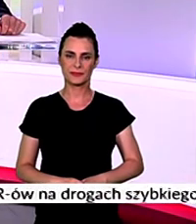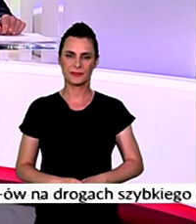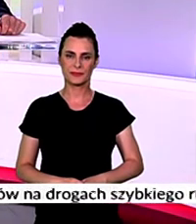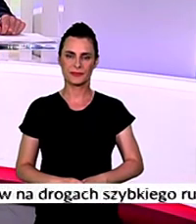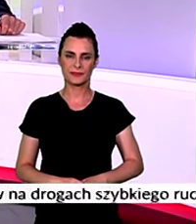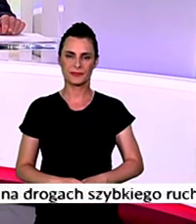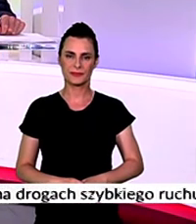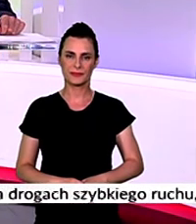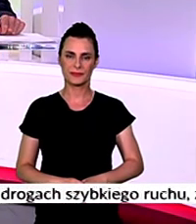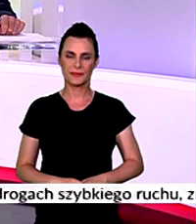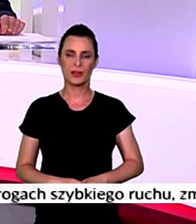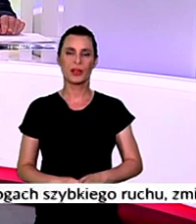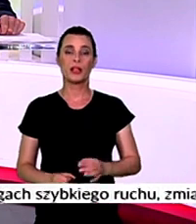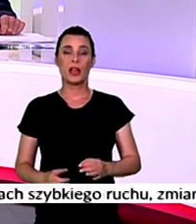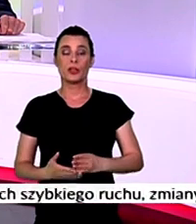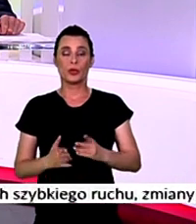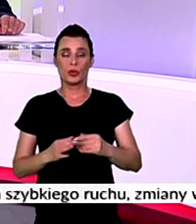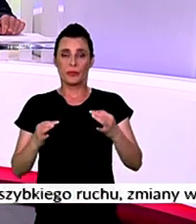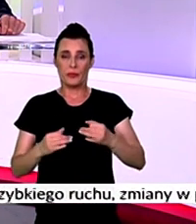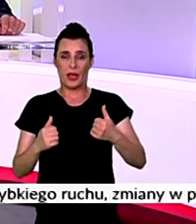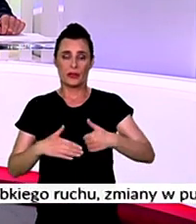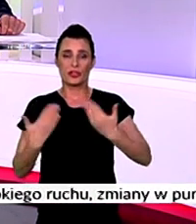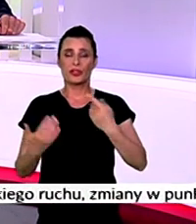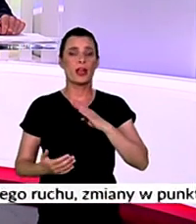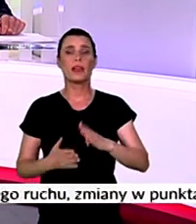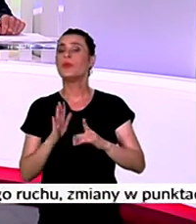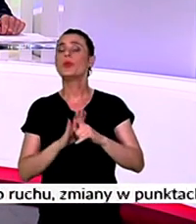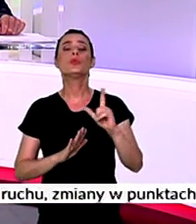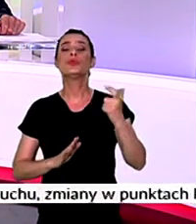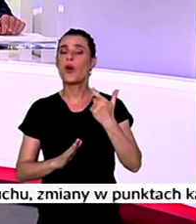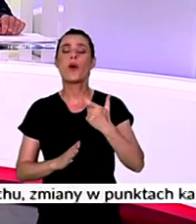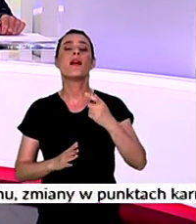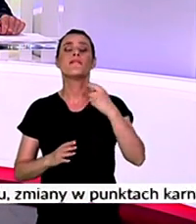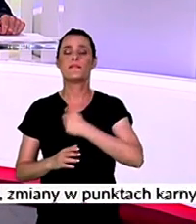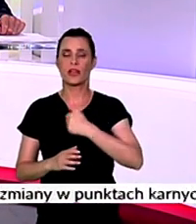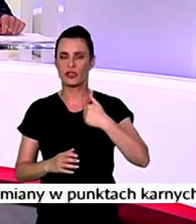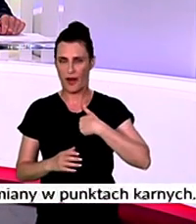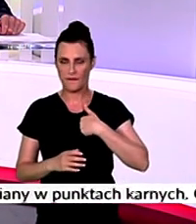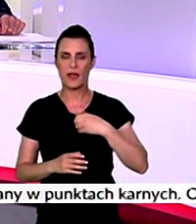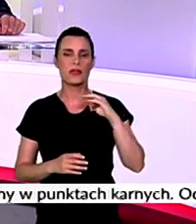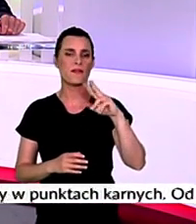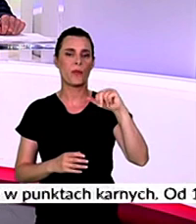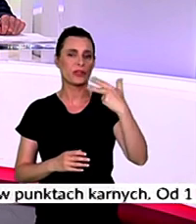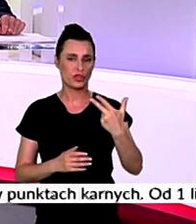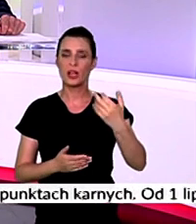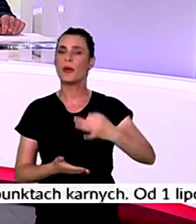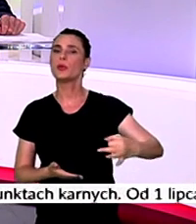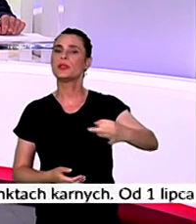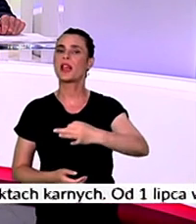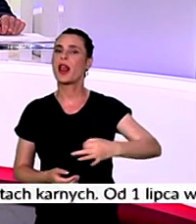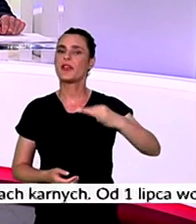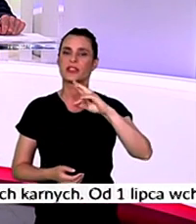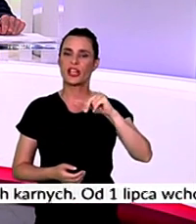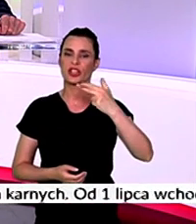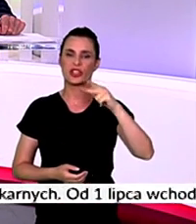A za nami pierwszy kosmiczny dzień wakacji z TVP3 Warszawa. Spędziliśmy go nad Zalewem Zegrzyńskim i była to dla